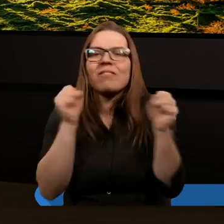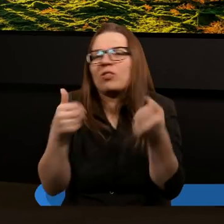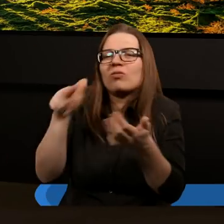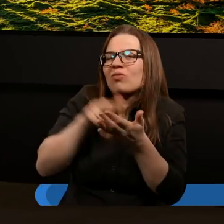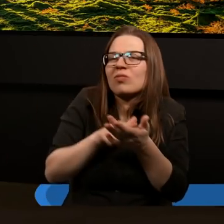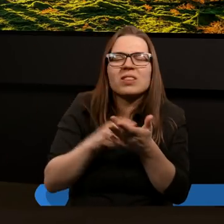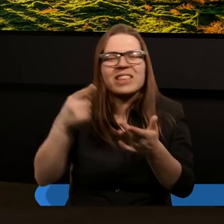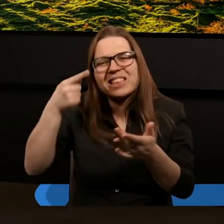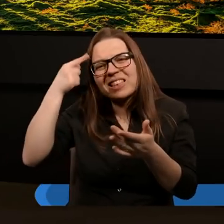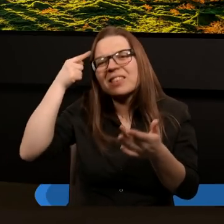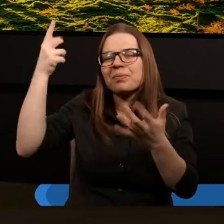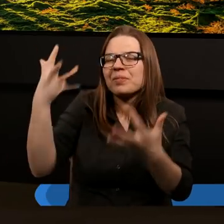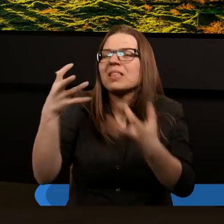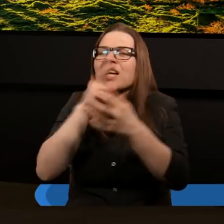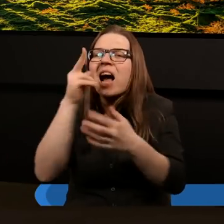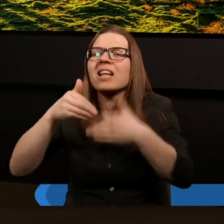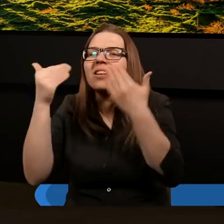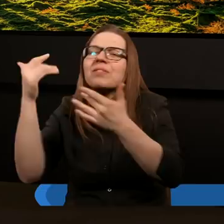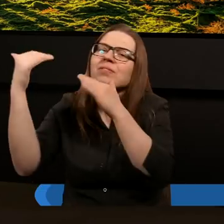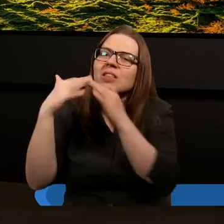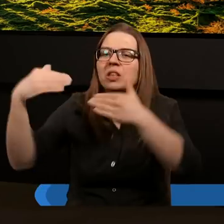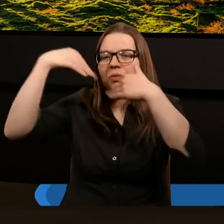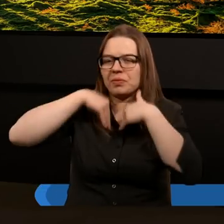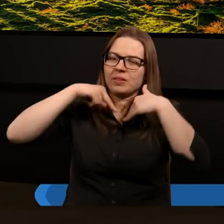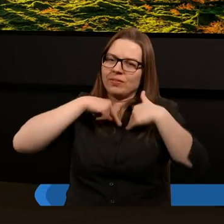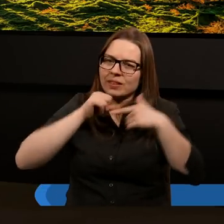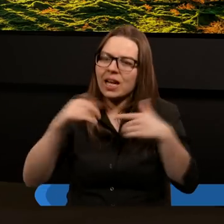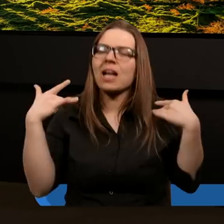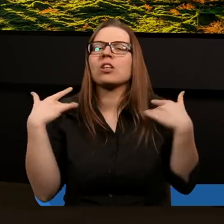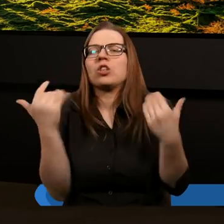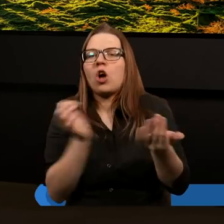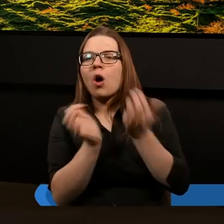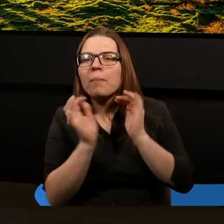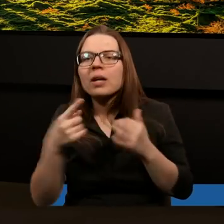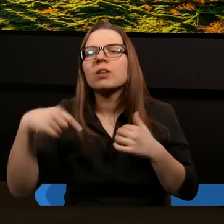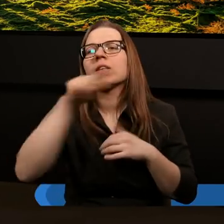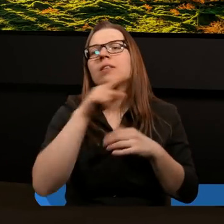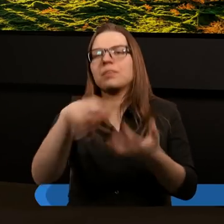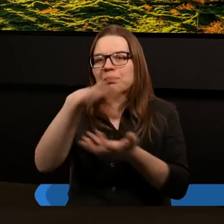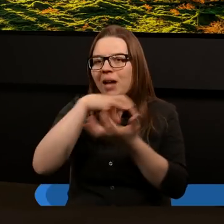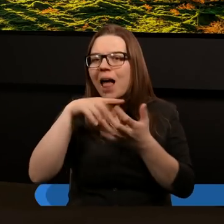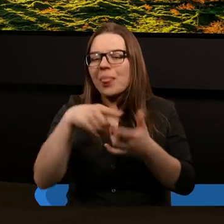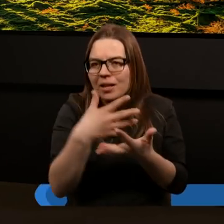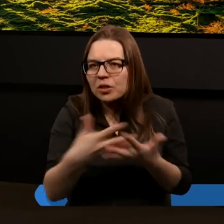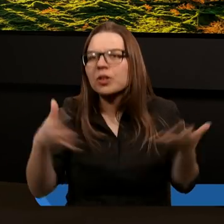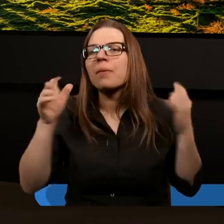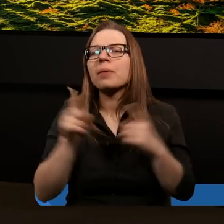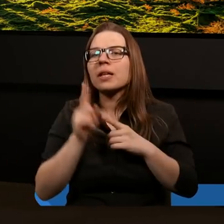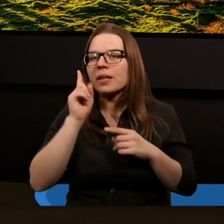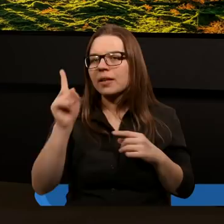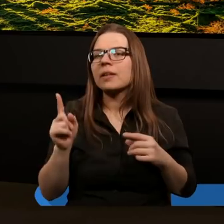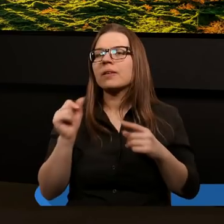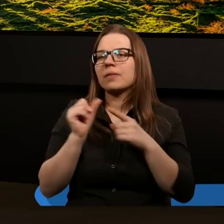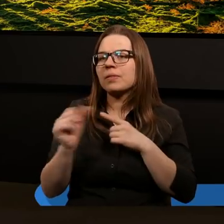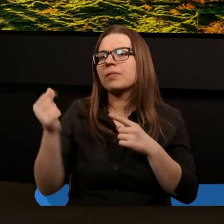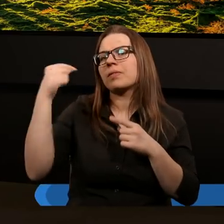którego istnienie doświadczamy każdego dnia, żyje i On opiekuje się losami tej planety, ale też